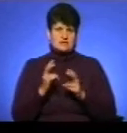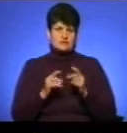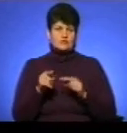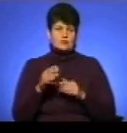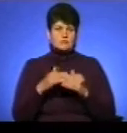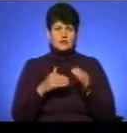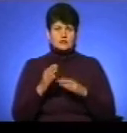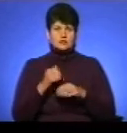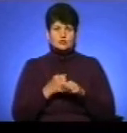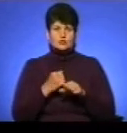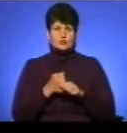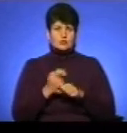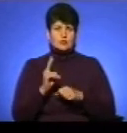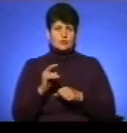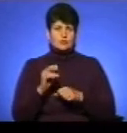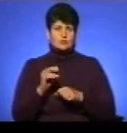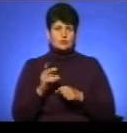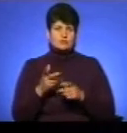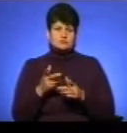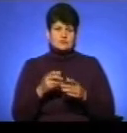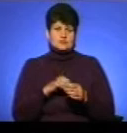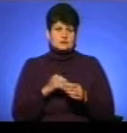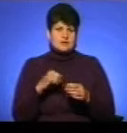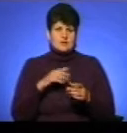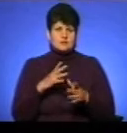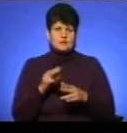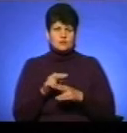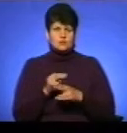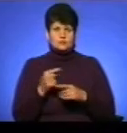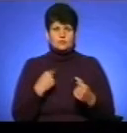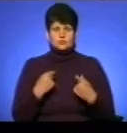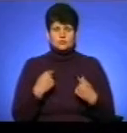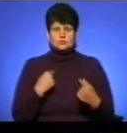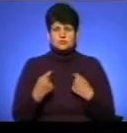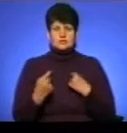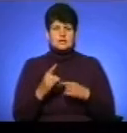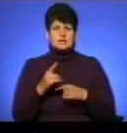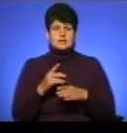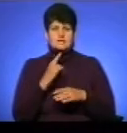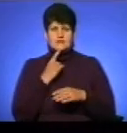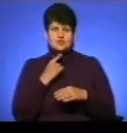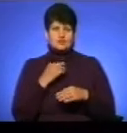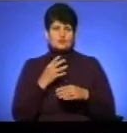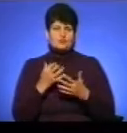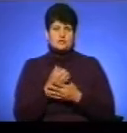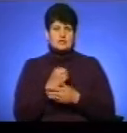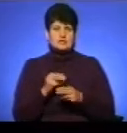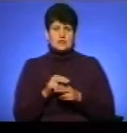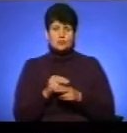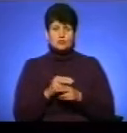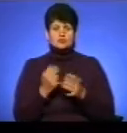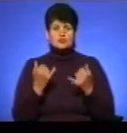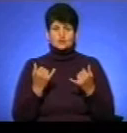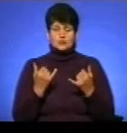практично зроблені на кузні. Мучимося з ними, ремонтуємо. І дуже важко дається той ремонт. Якщо на